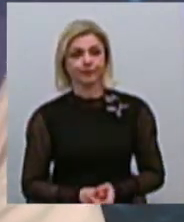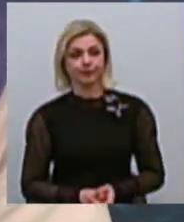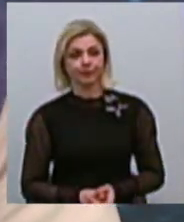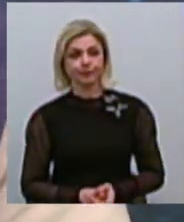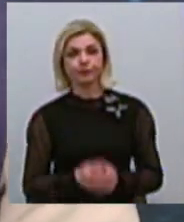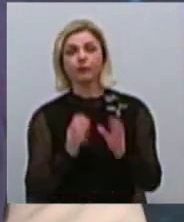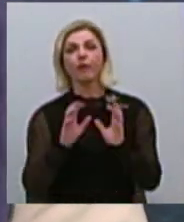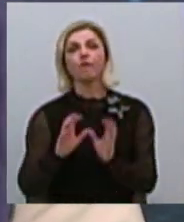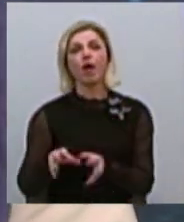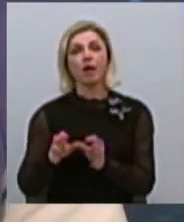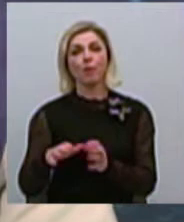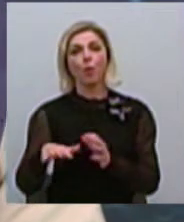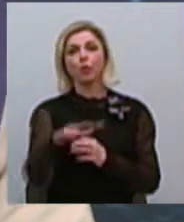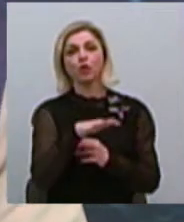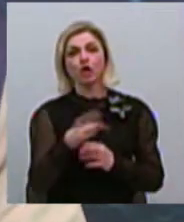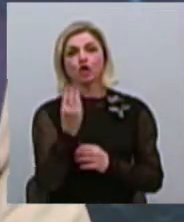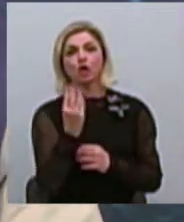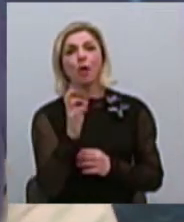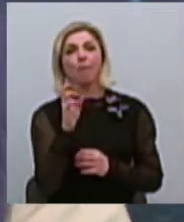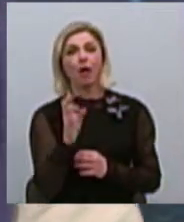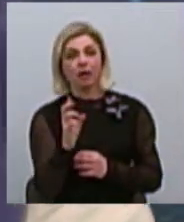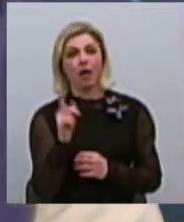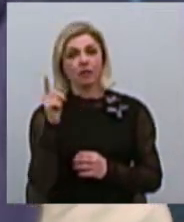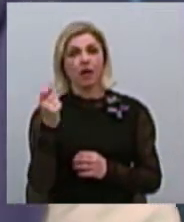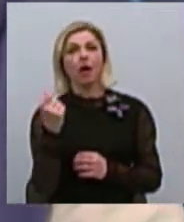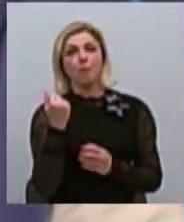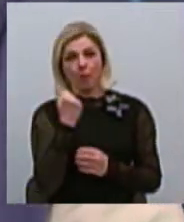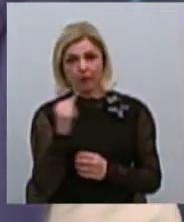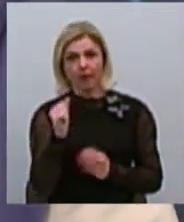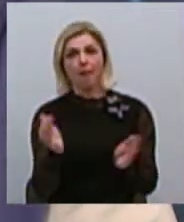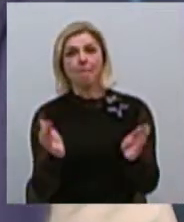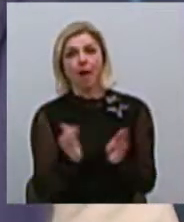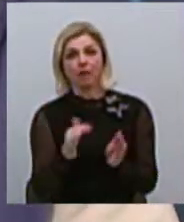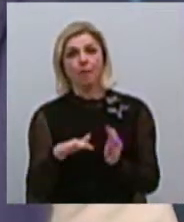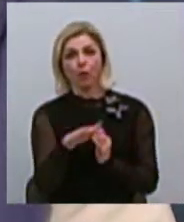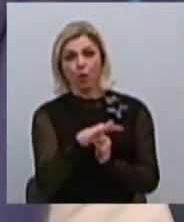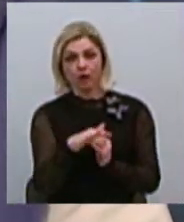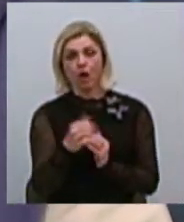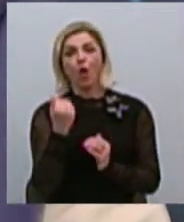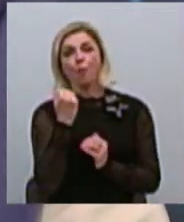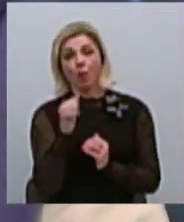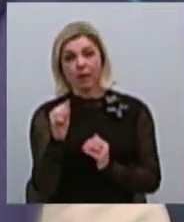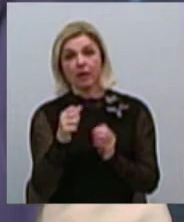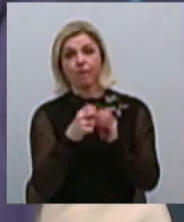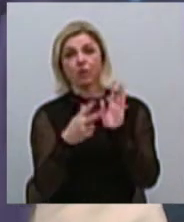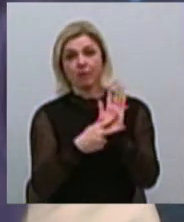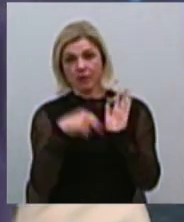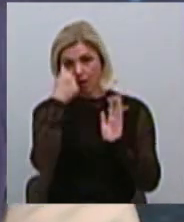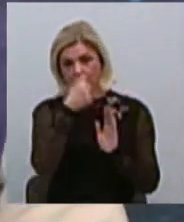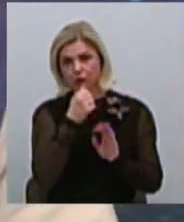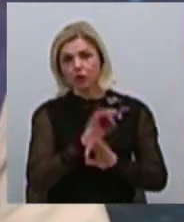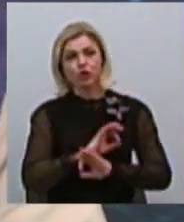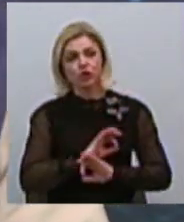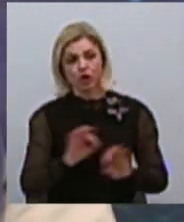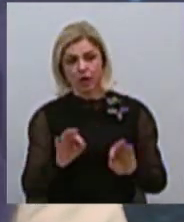волейбольна площадка в широкій балці, так называємо, победитель, малий проект, она победила в 2018 році, шикарная балка.